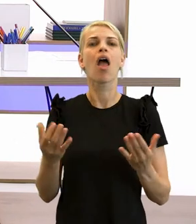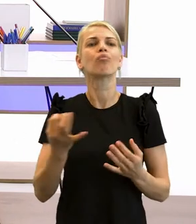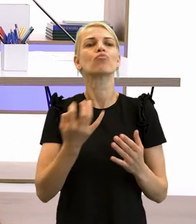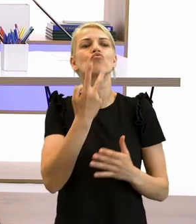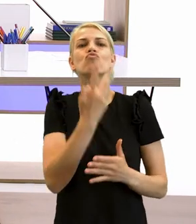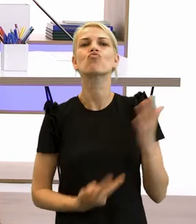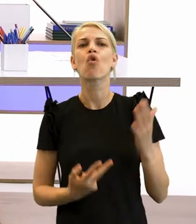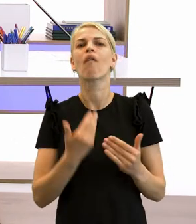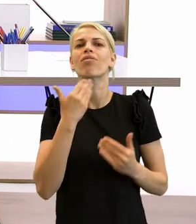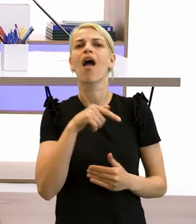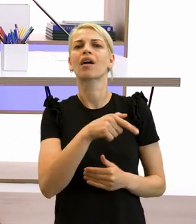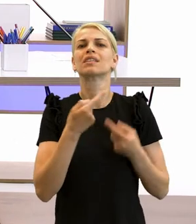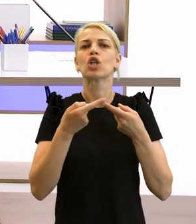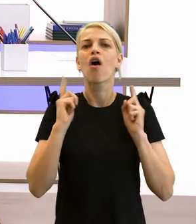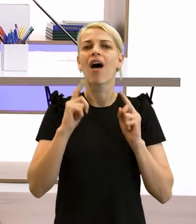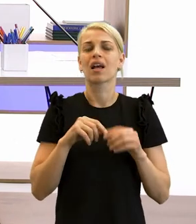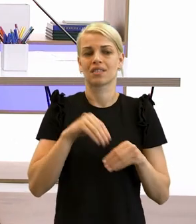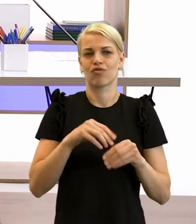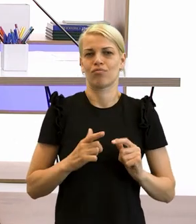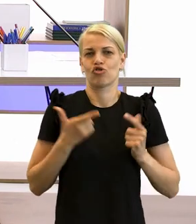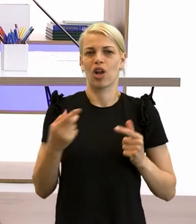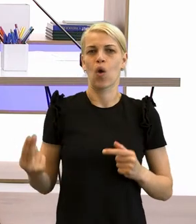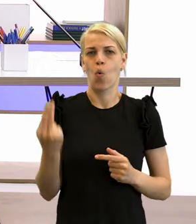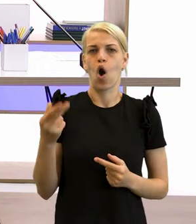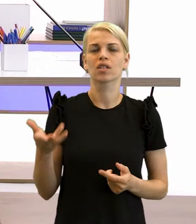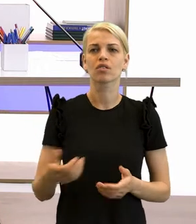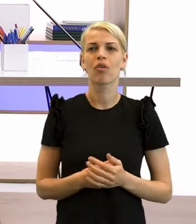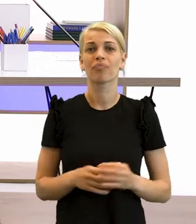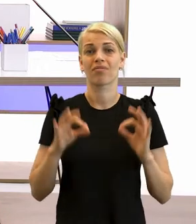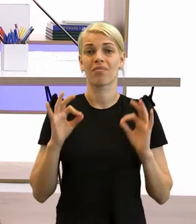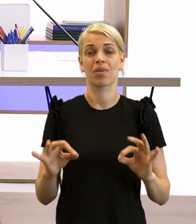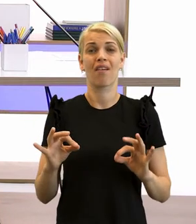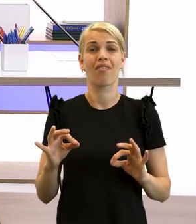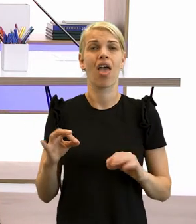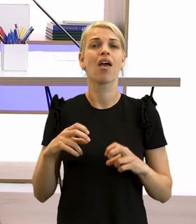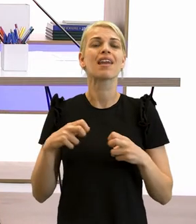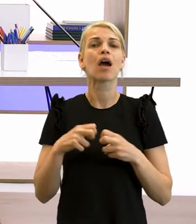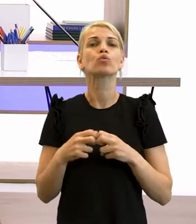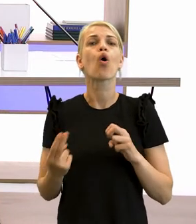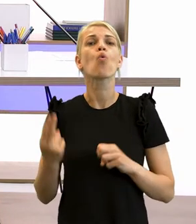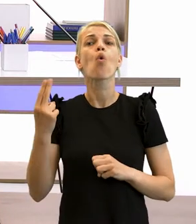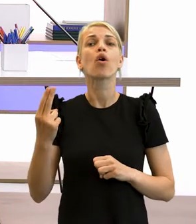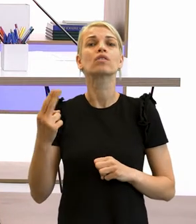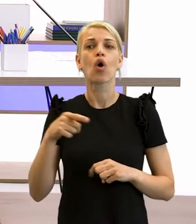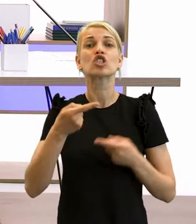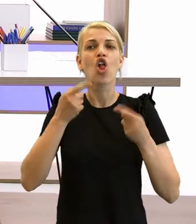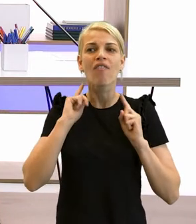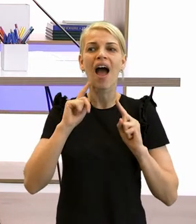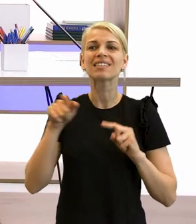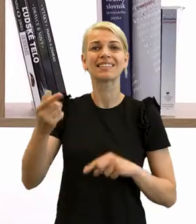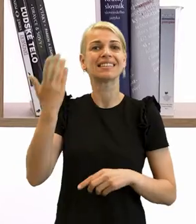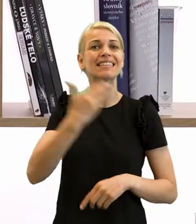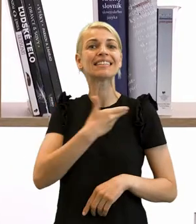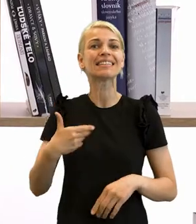žili v Uhorsku. Napríklad Slováci týmto stratili v Rakúsko-Uhorskom cisárovi oporu pre svoje požiadavky.